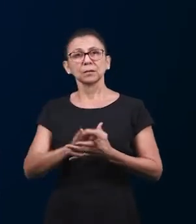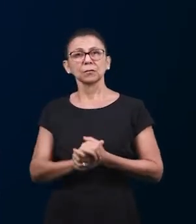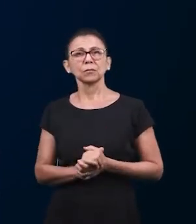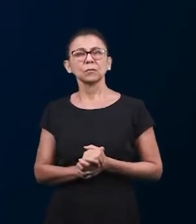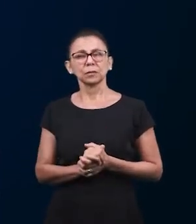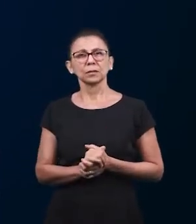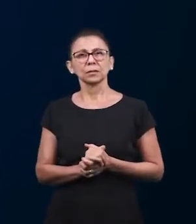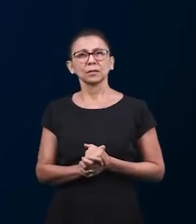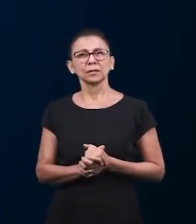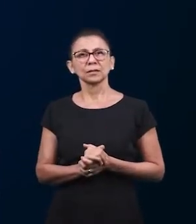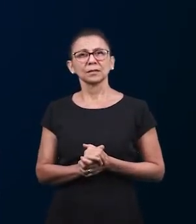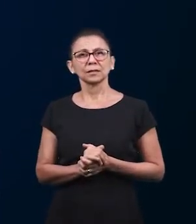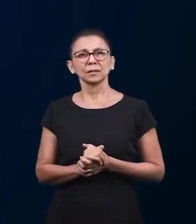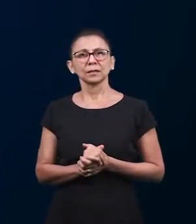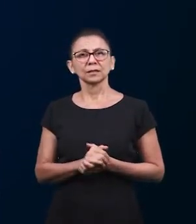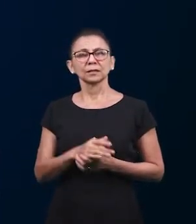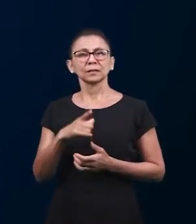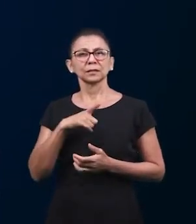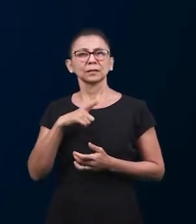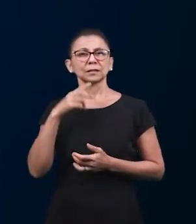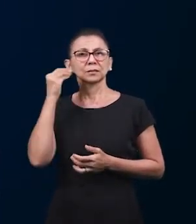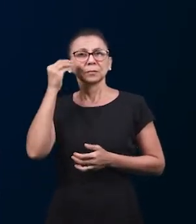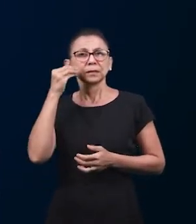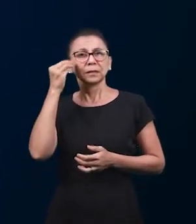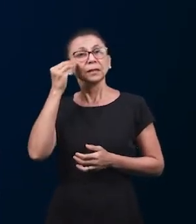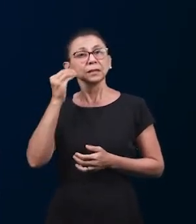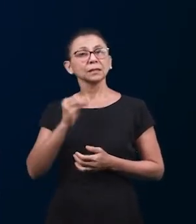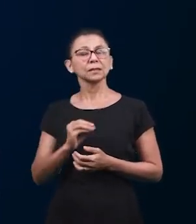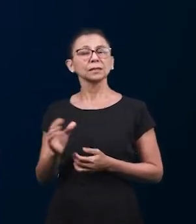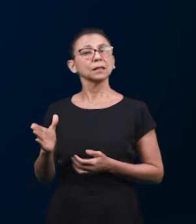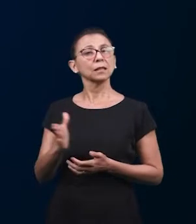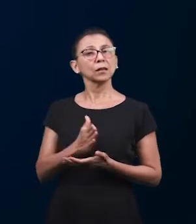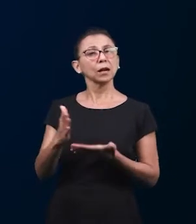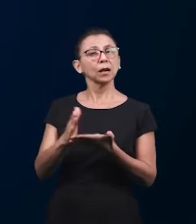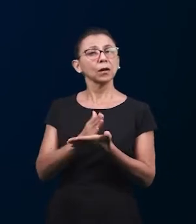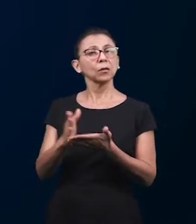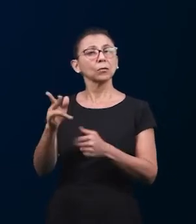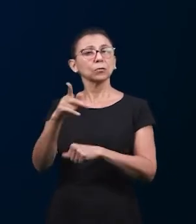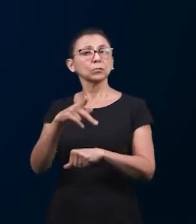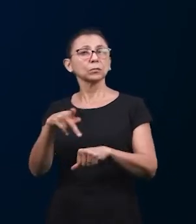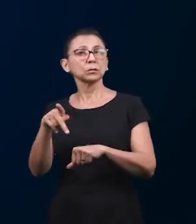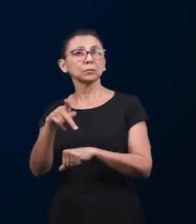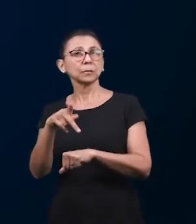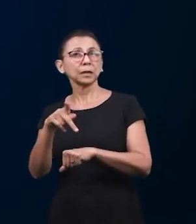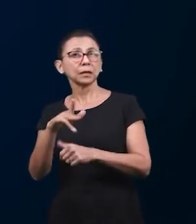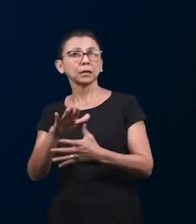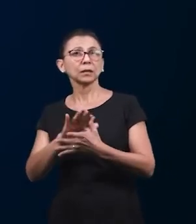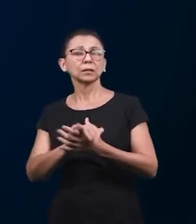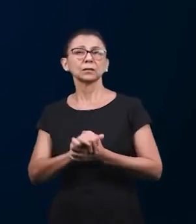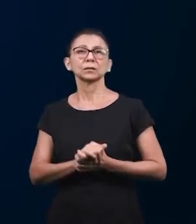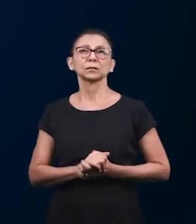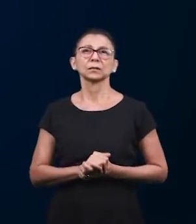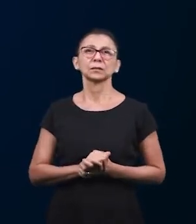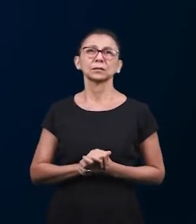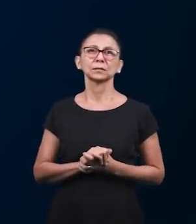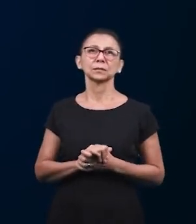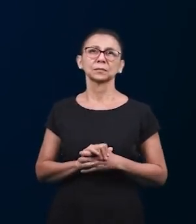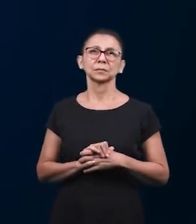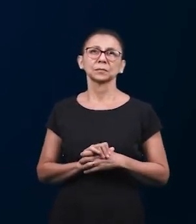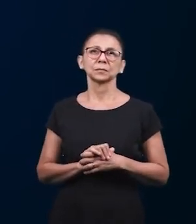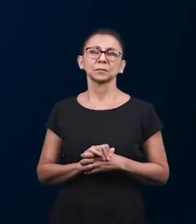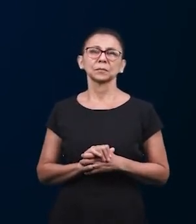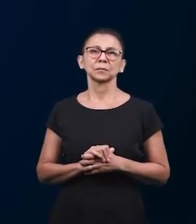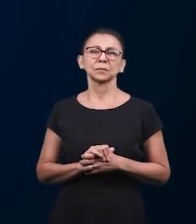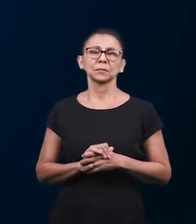не только в церквях Бразилии, так же по всему миру. И мы теперь посмотрим и услышим